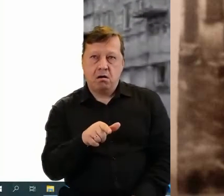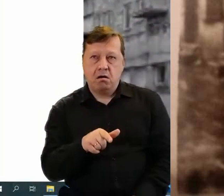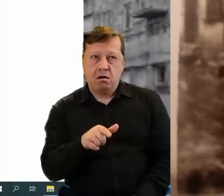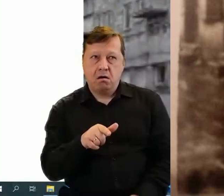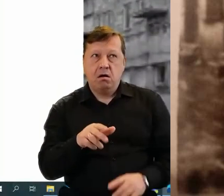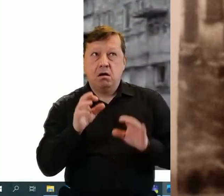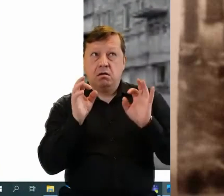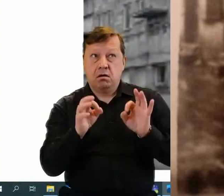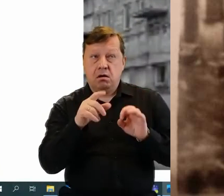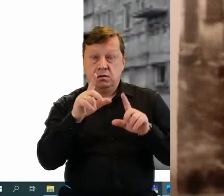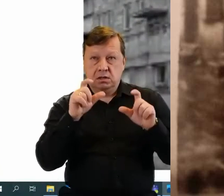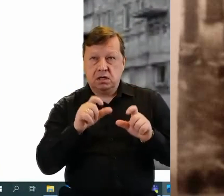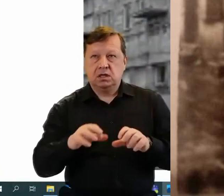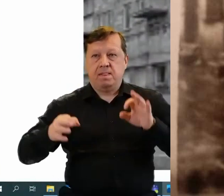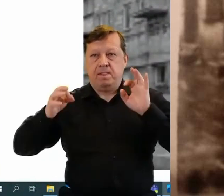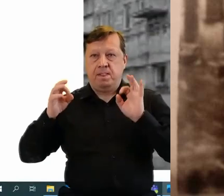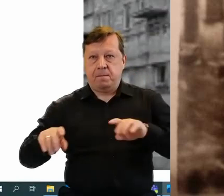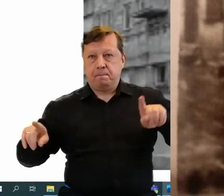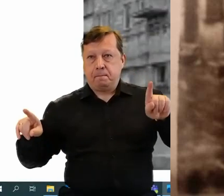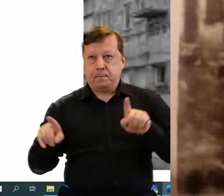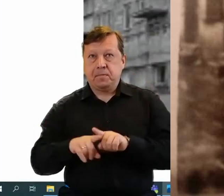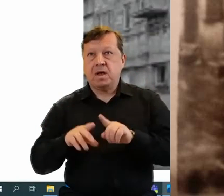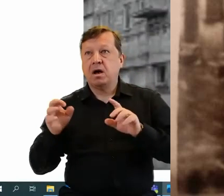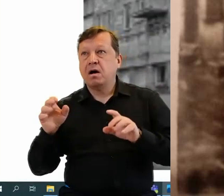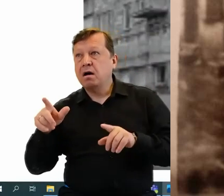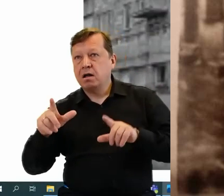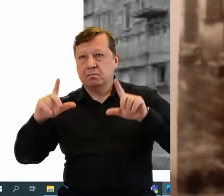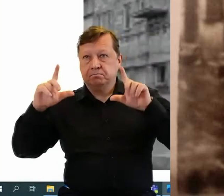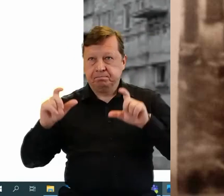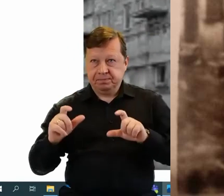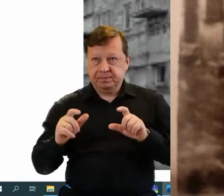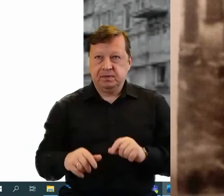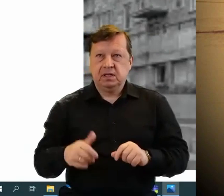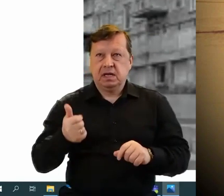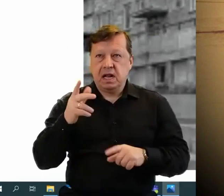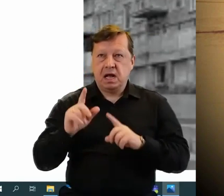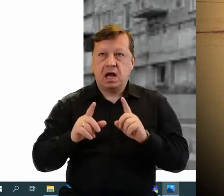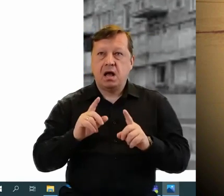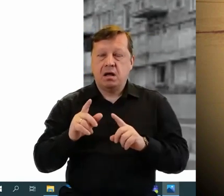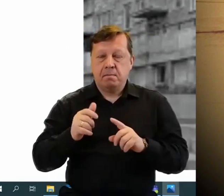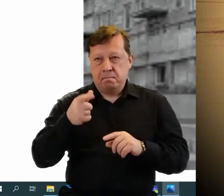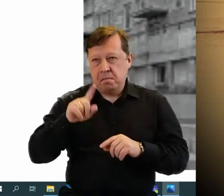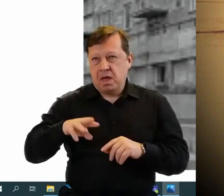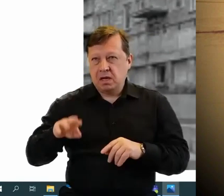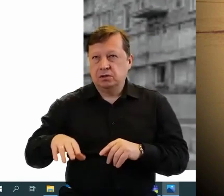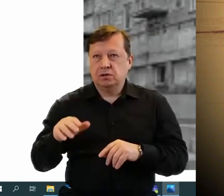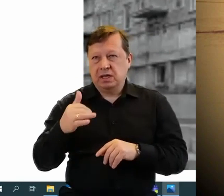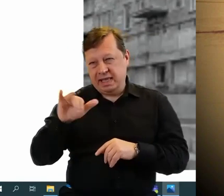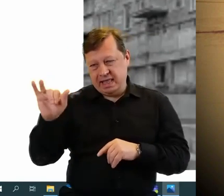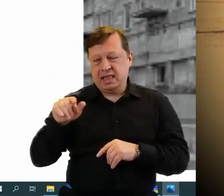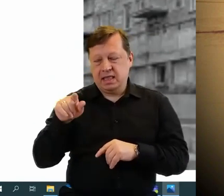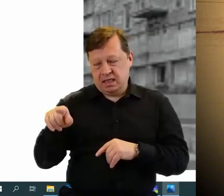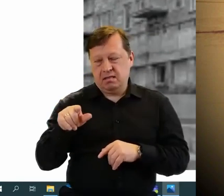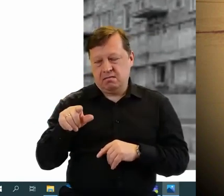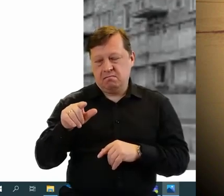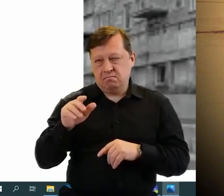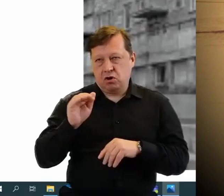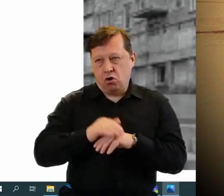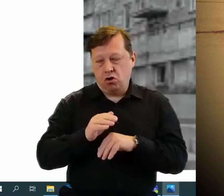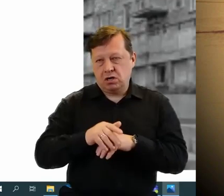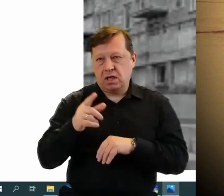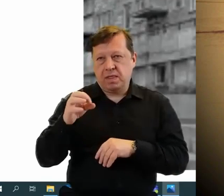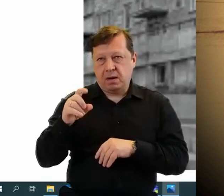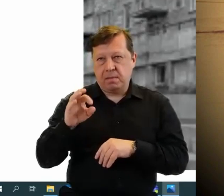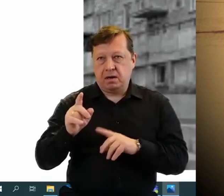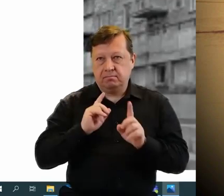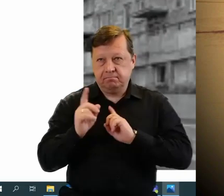współczesnym czasie. W związku z tym rzeczywiście po kilku miesiącach namawiania Urszuli i innej jeszcze koleżanki Dagmary, udało